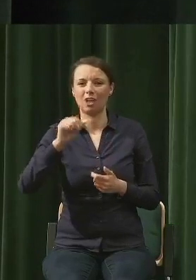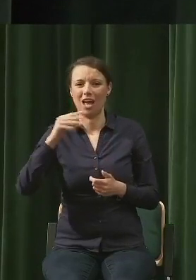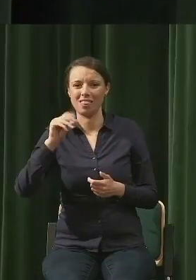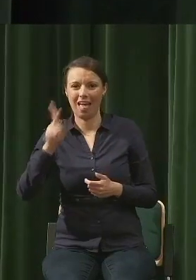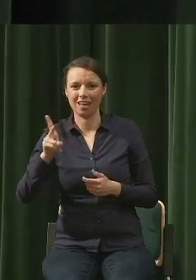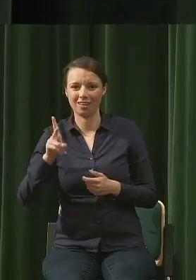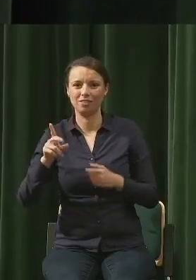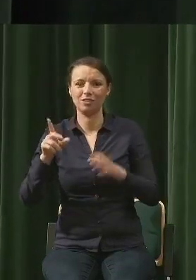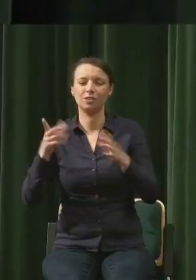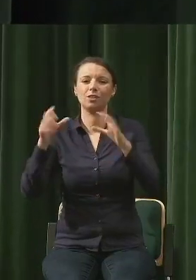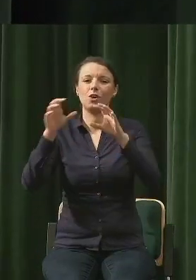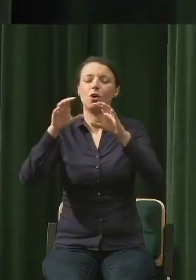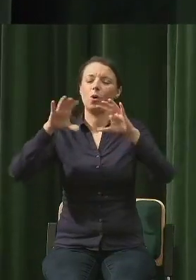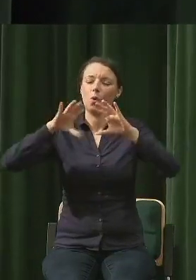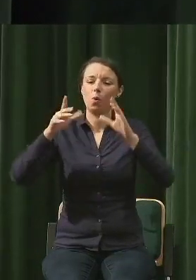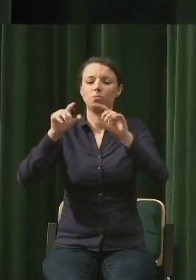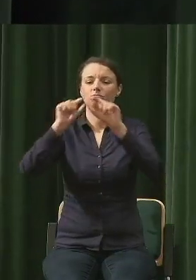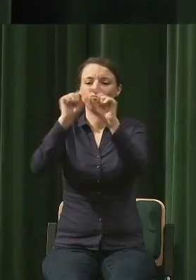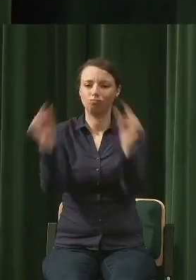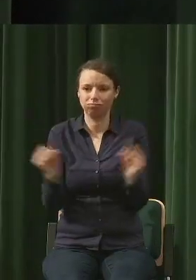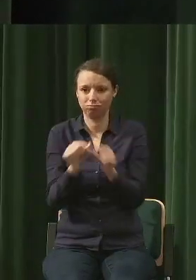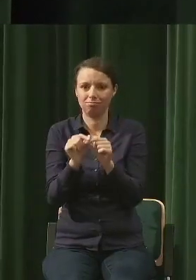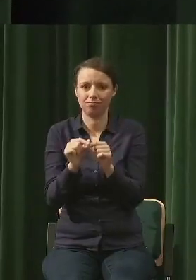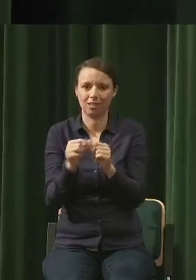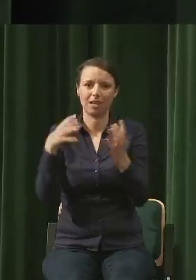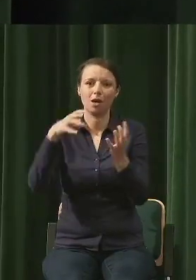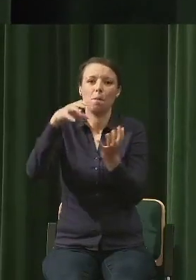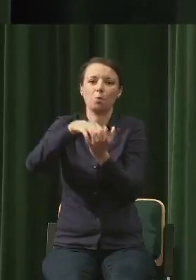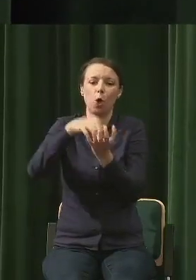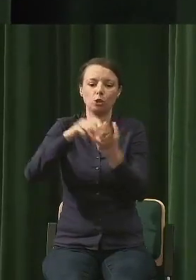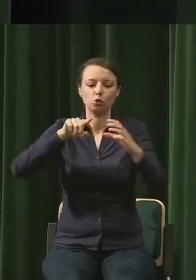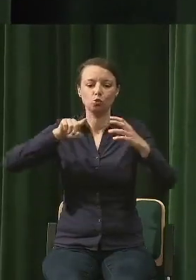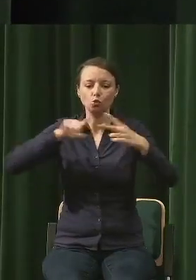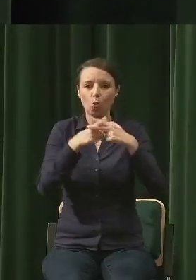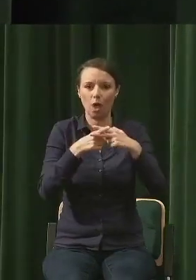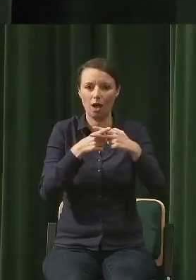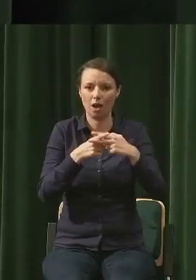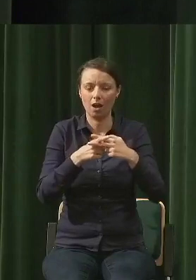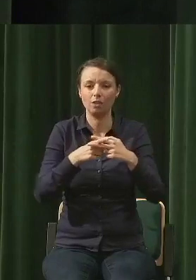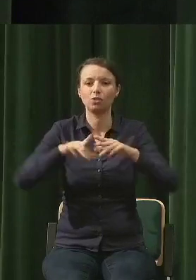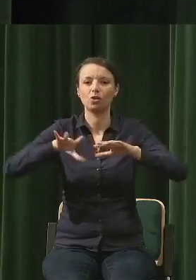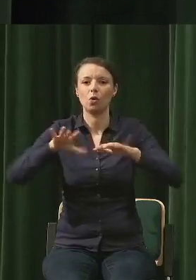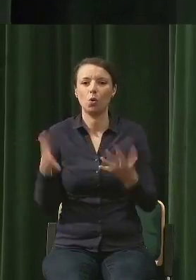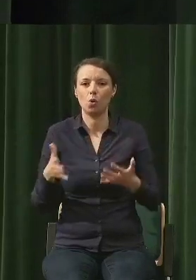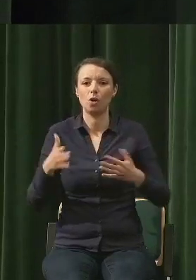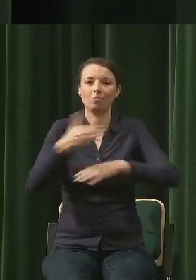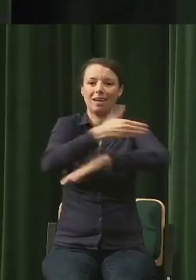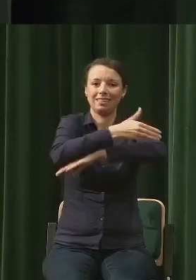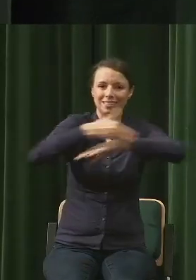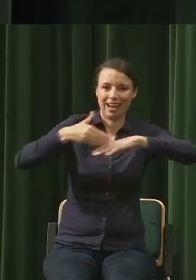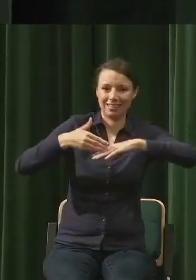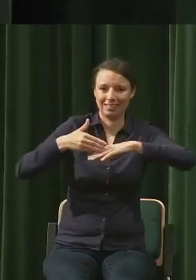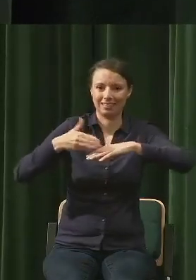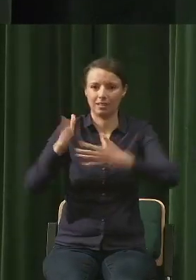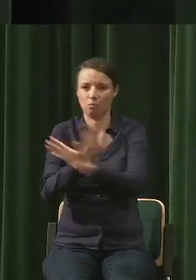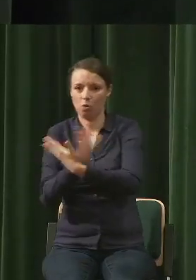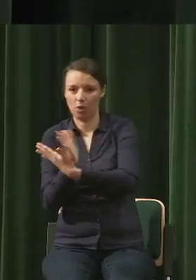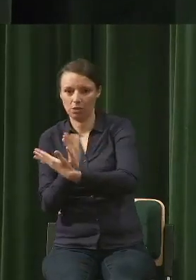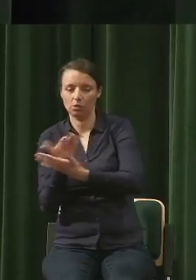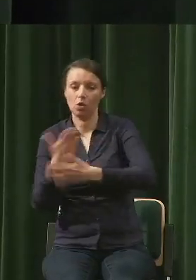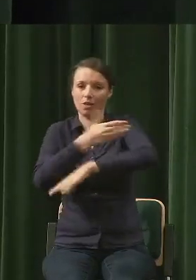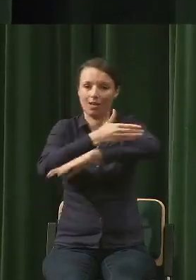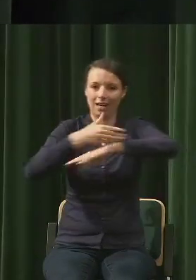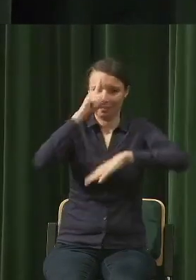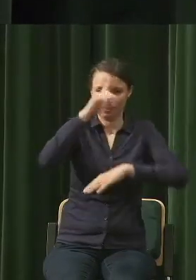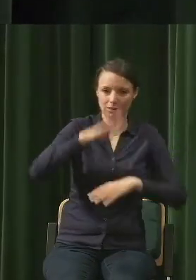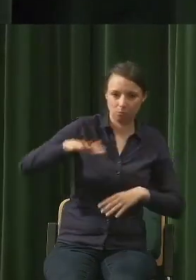jakby pole dla gospodarowania mieści się między dwiema granicami. Jedna to jest granica społeczna, która zdefiniowana